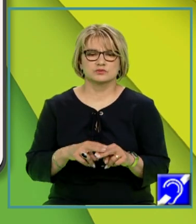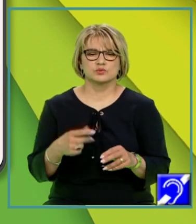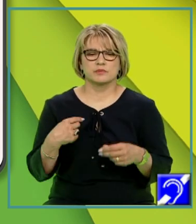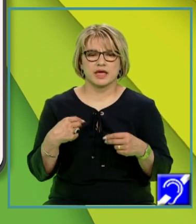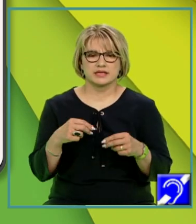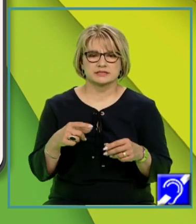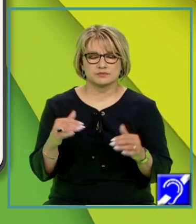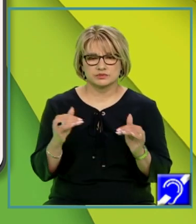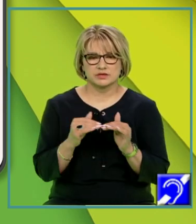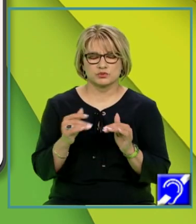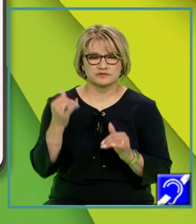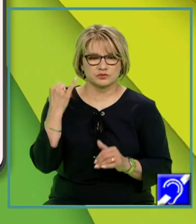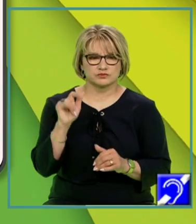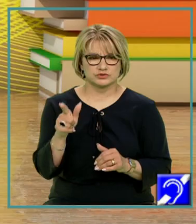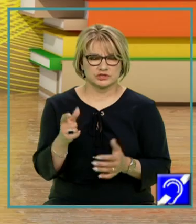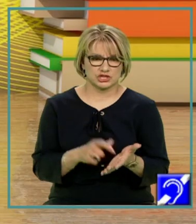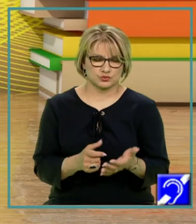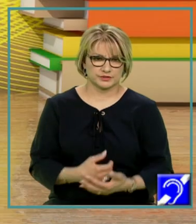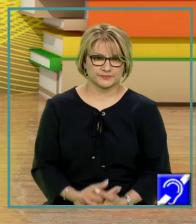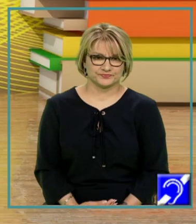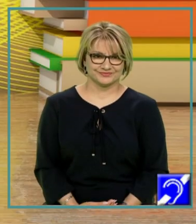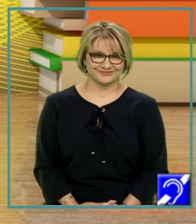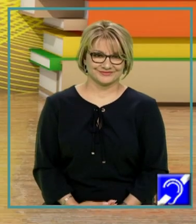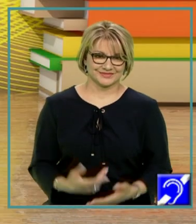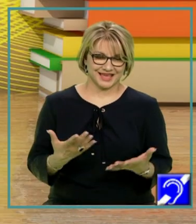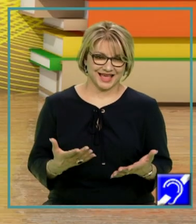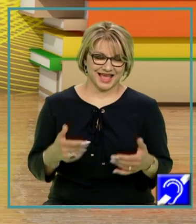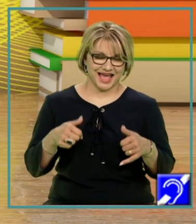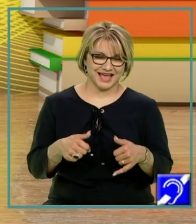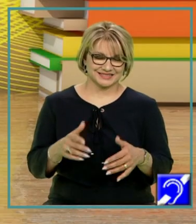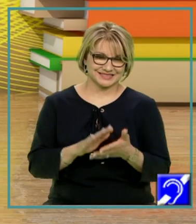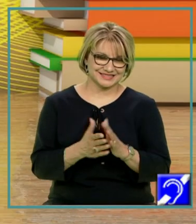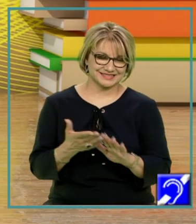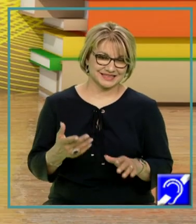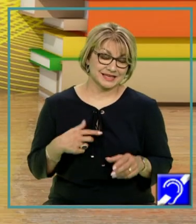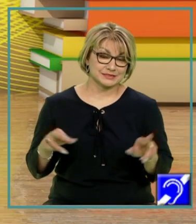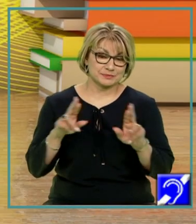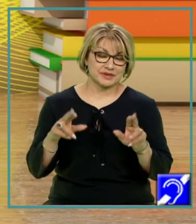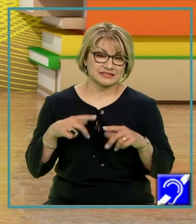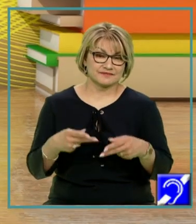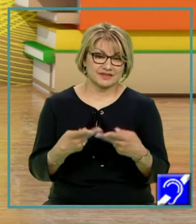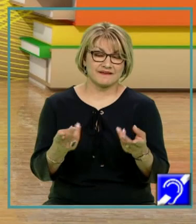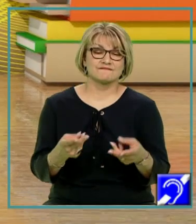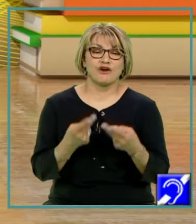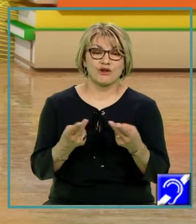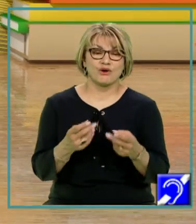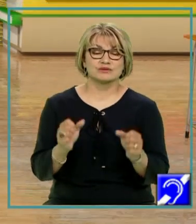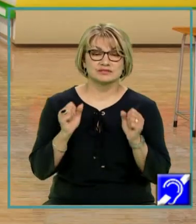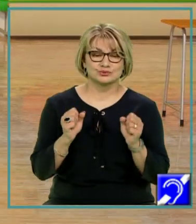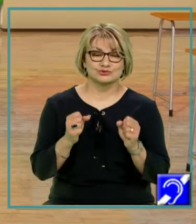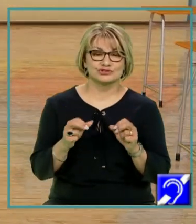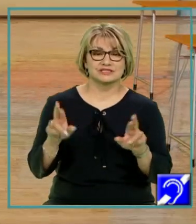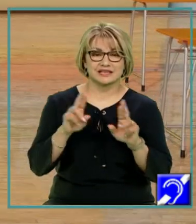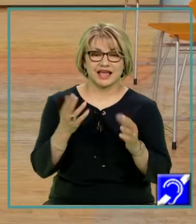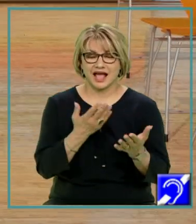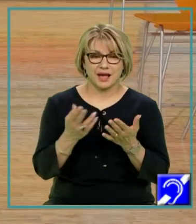potrivește cu conceptul care vă este cerut. Aceasta a fost lecția de astăzi, sper că vă va fi de folos, vă urez mult succes la recapitulare